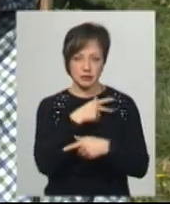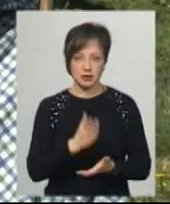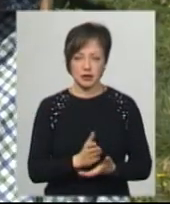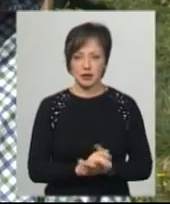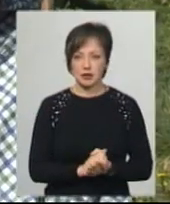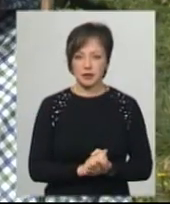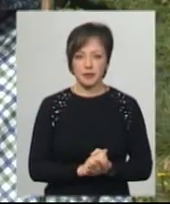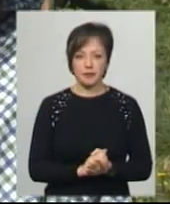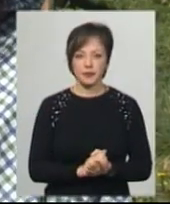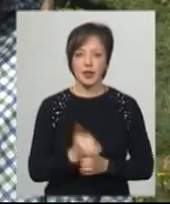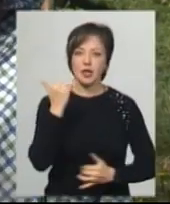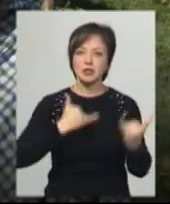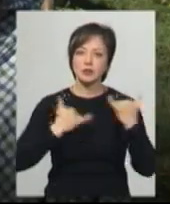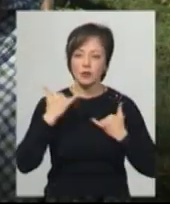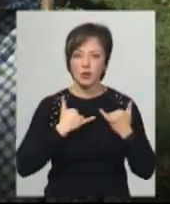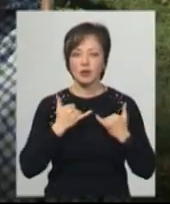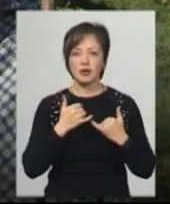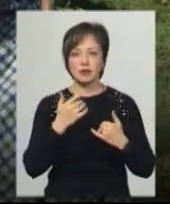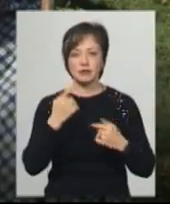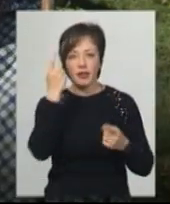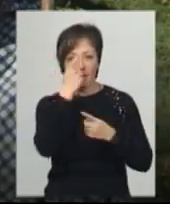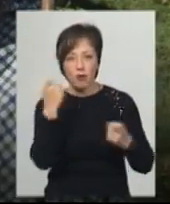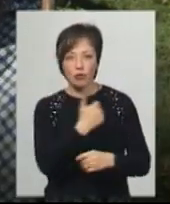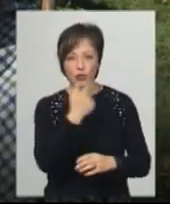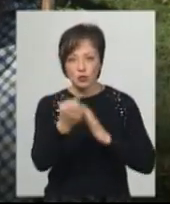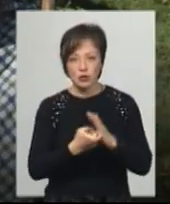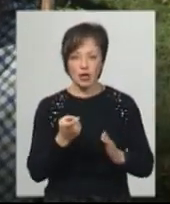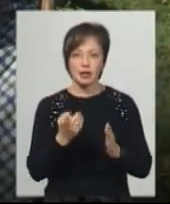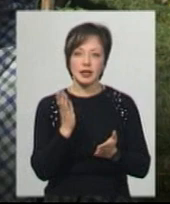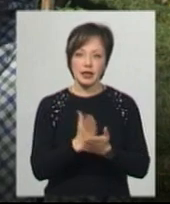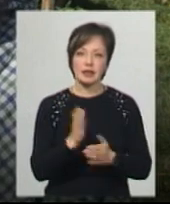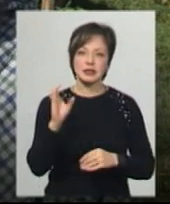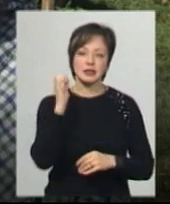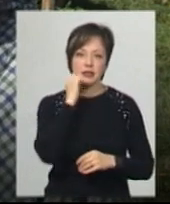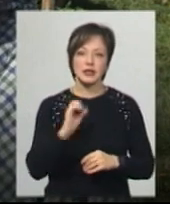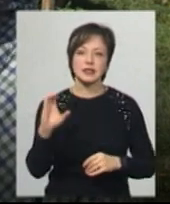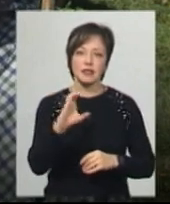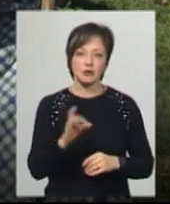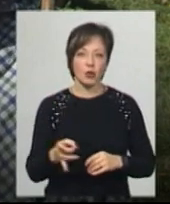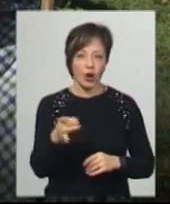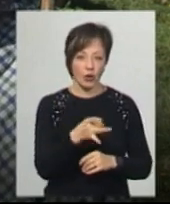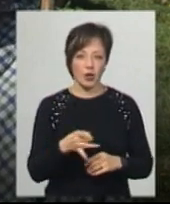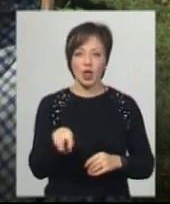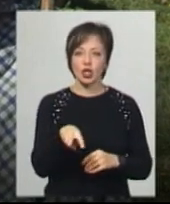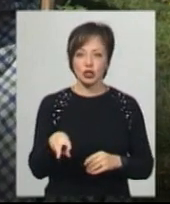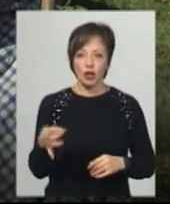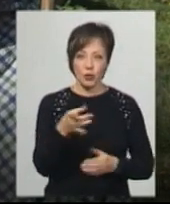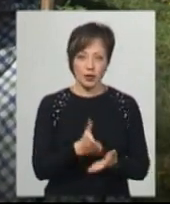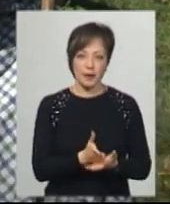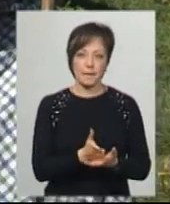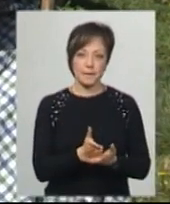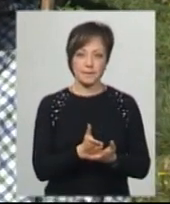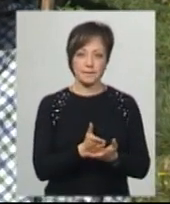Дзвонять з різних кінців, питають інформацію. Знаю, що вже в Тросинявському районі, скажімо, Топелівка, в Летечському районі,